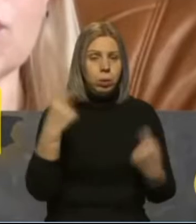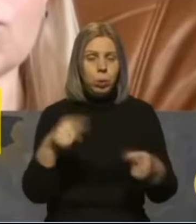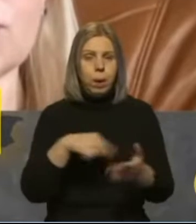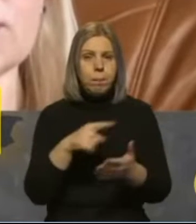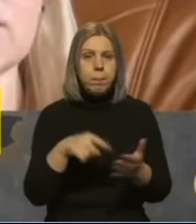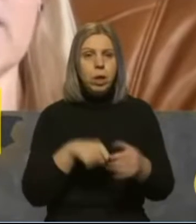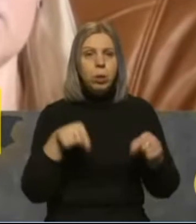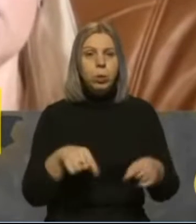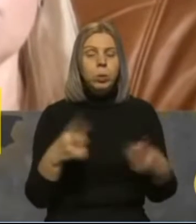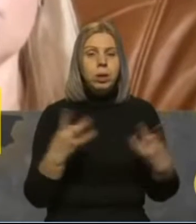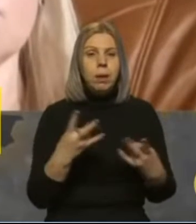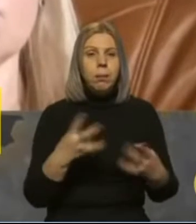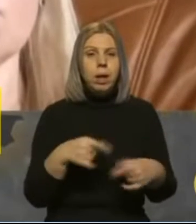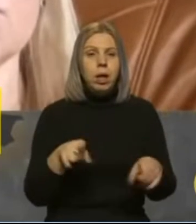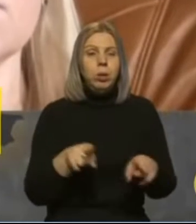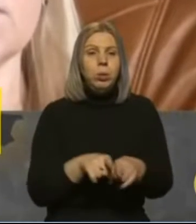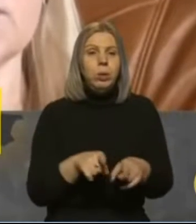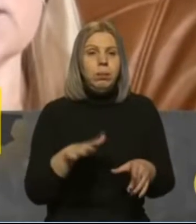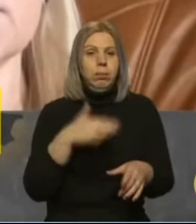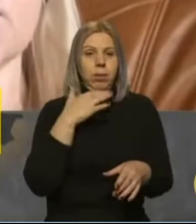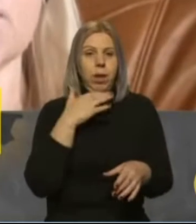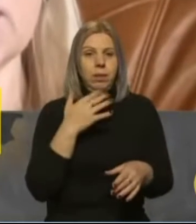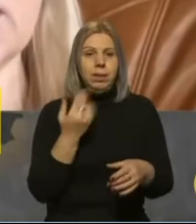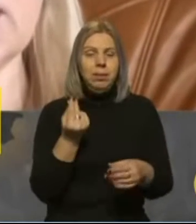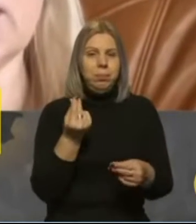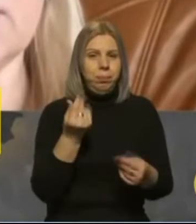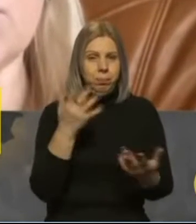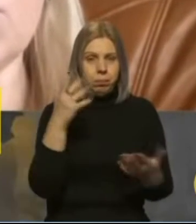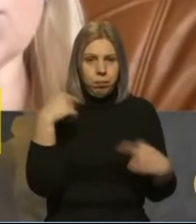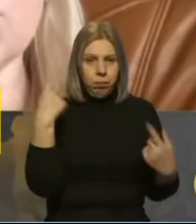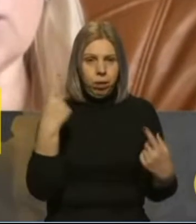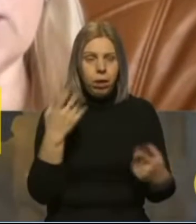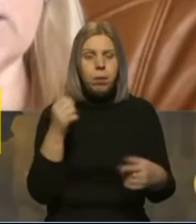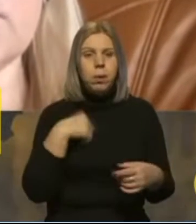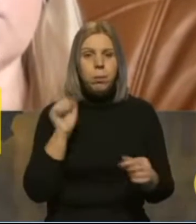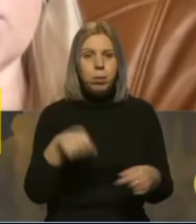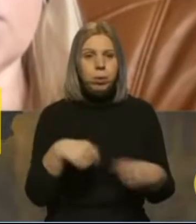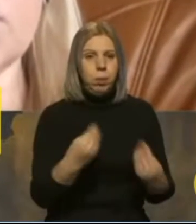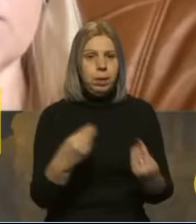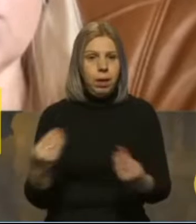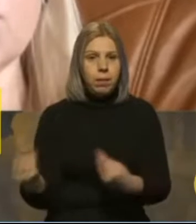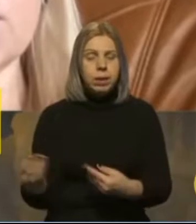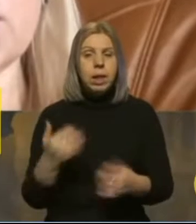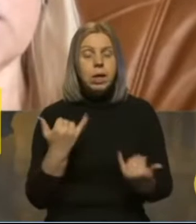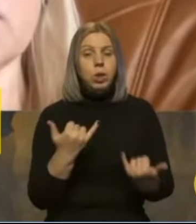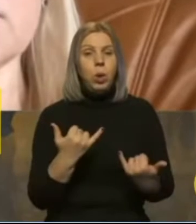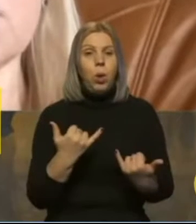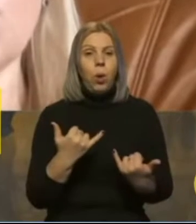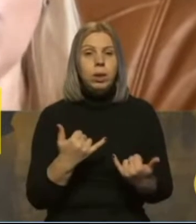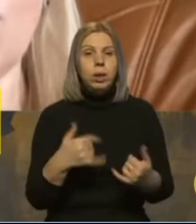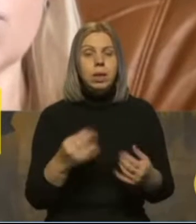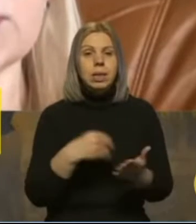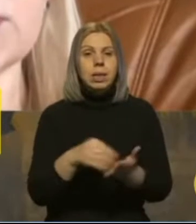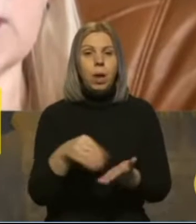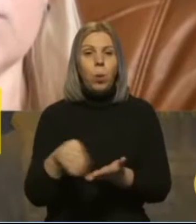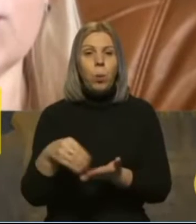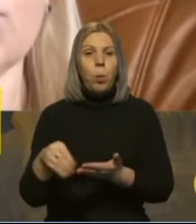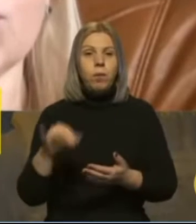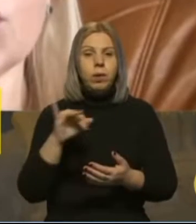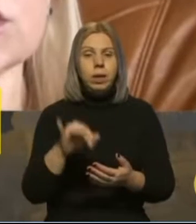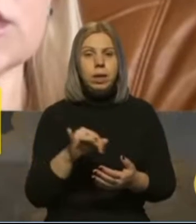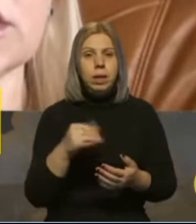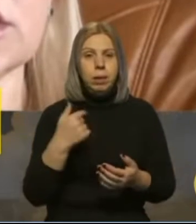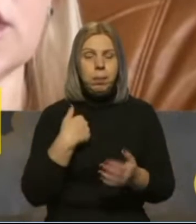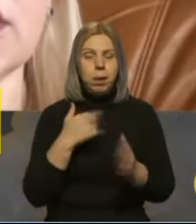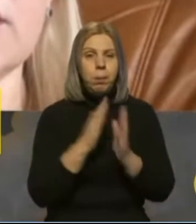міст, просто тут є скалі, такі вже досить великі цифри. Ми можемо надати. Сьогодні закуповується,